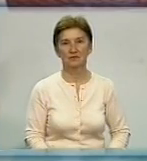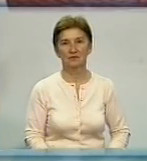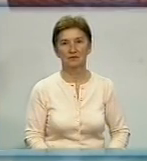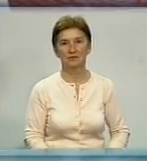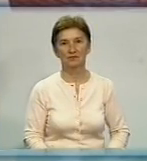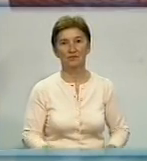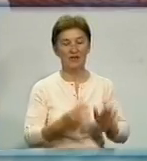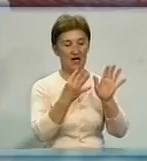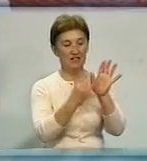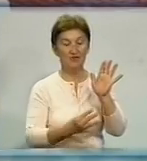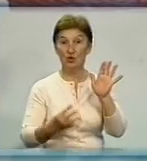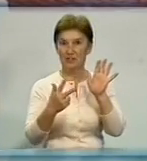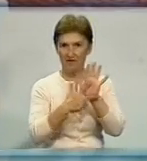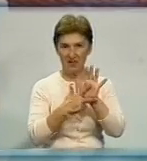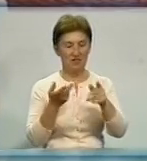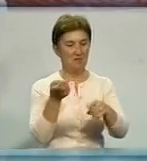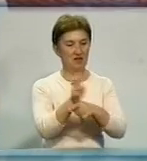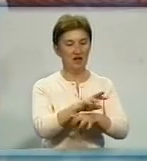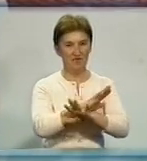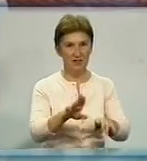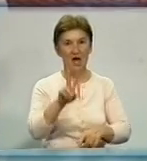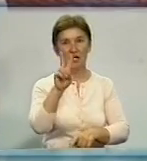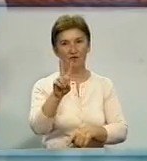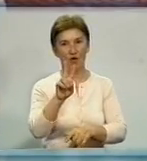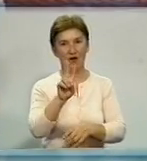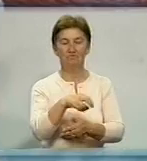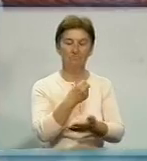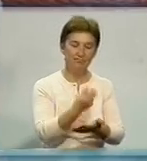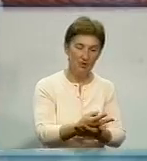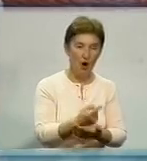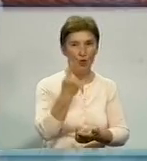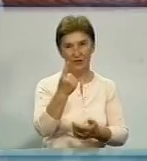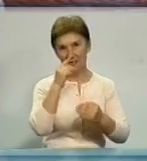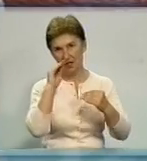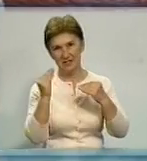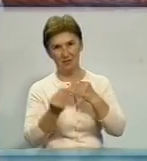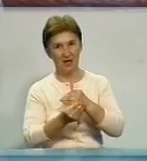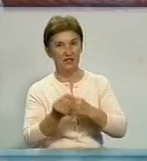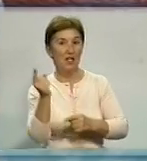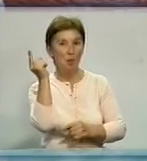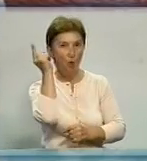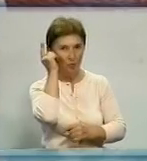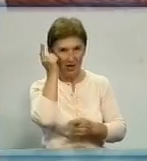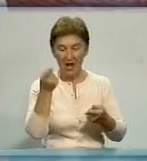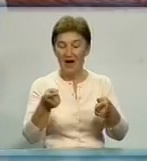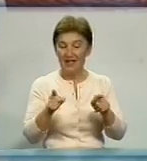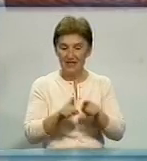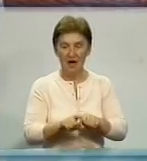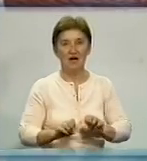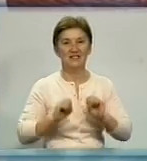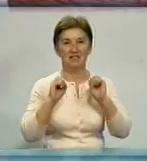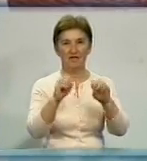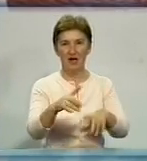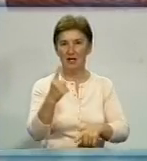98 не з'явилося, двоє знепритомніло та один приховав мобільний телефон. Так, на Кірвоградщині здавали перший тест із